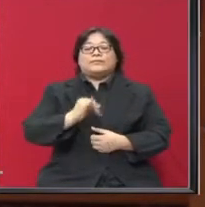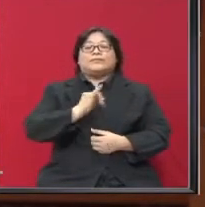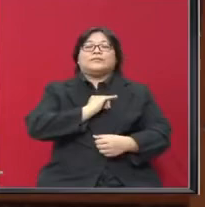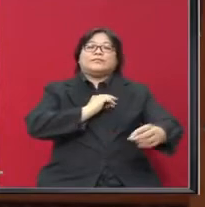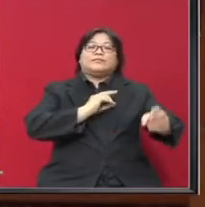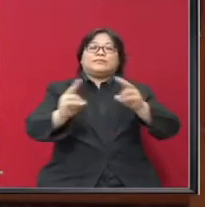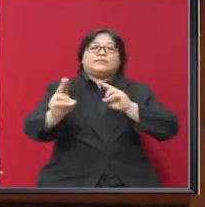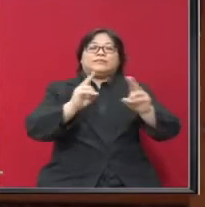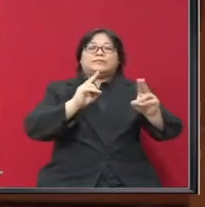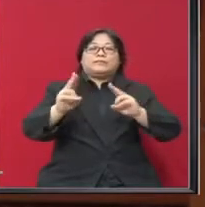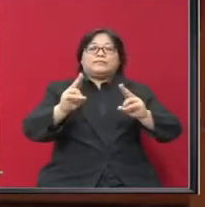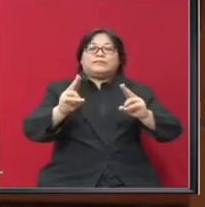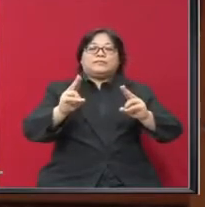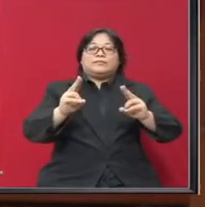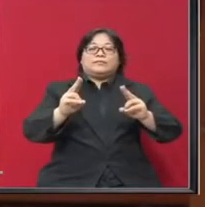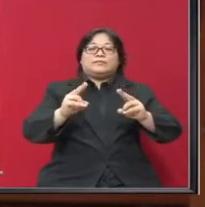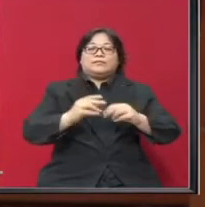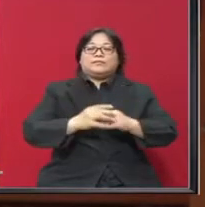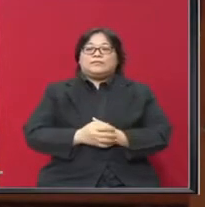mengucapkan